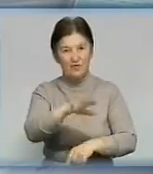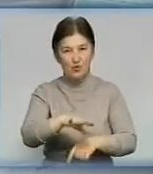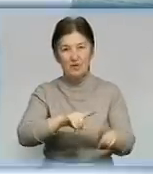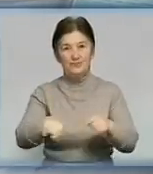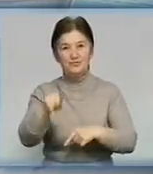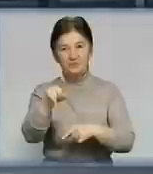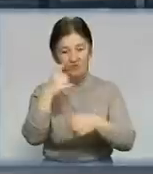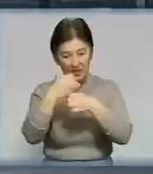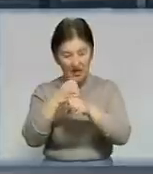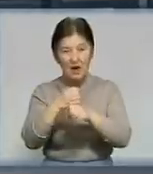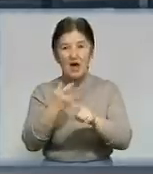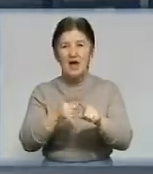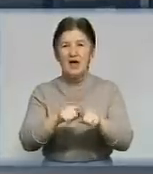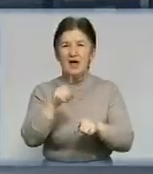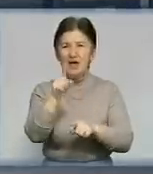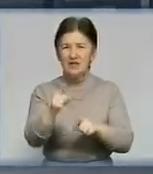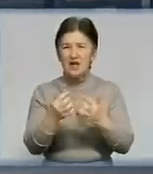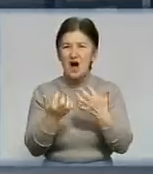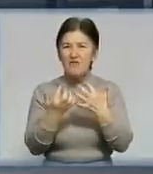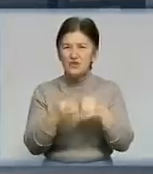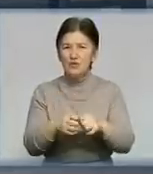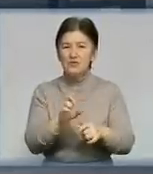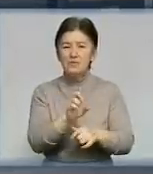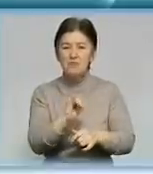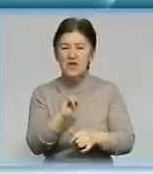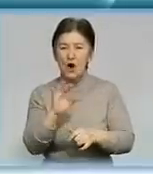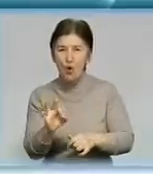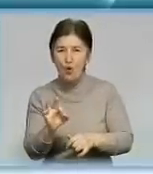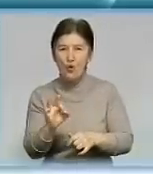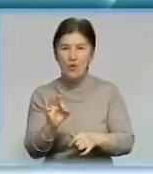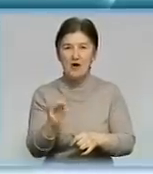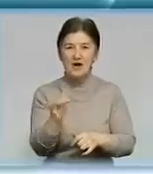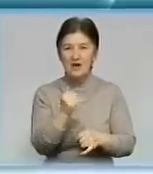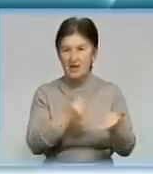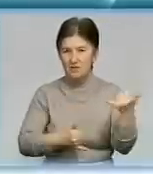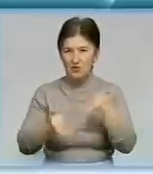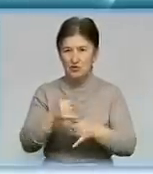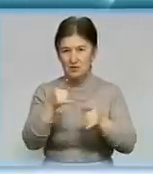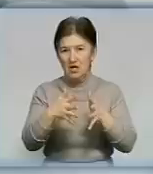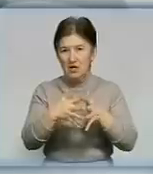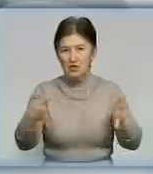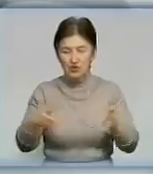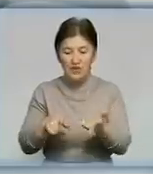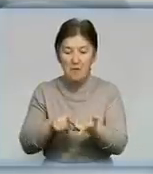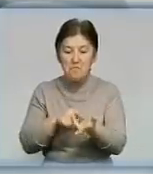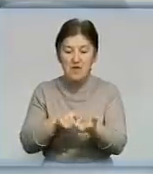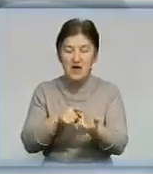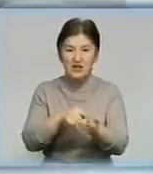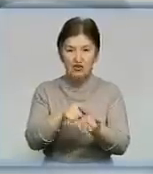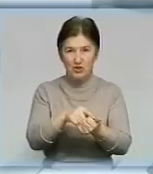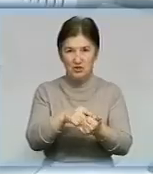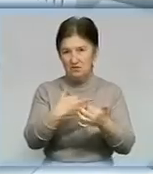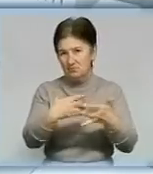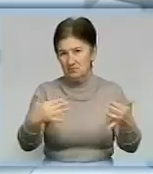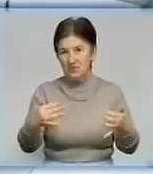лабораторію. Це автоматичний аналізатор для проведення біохімічного аналізу крові. Завдяки йому розширився перелік аналізів та зменшилась їх